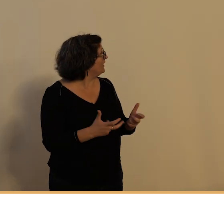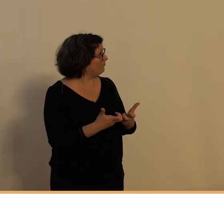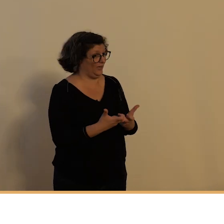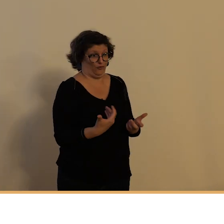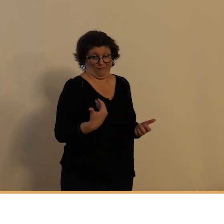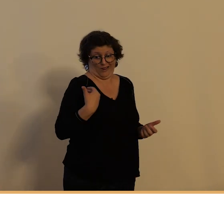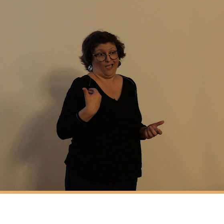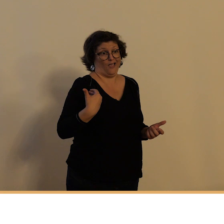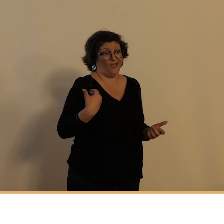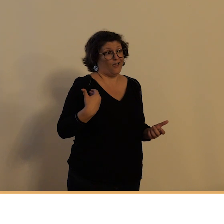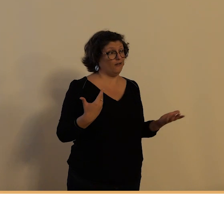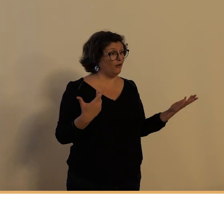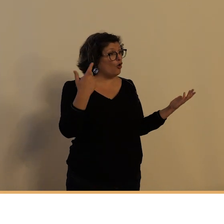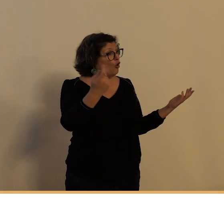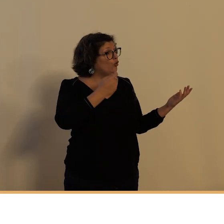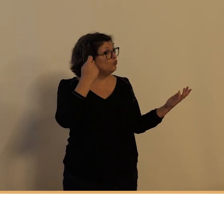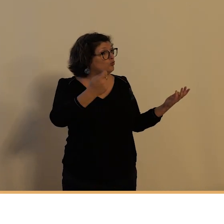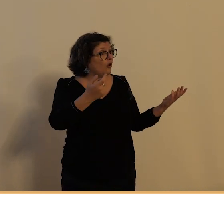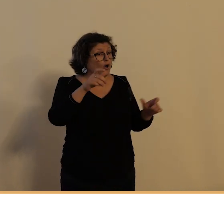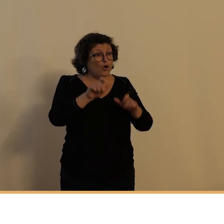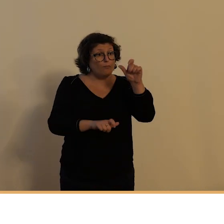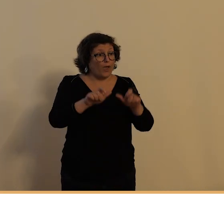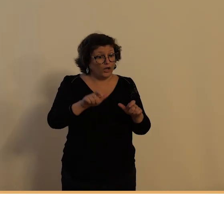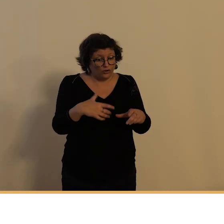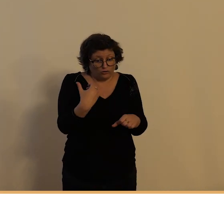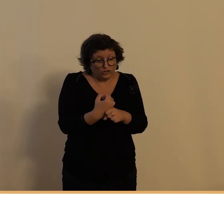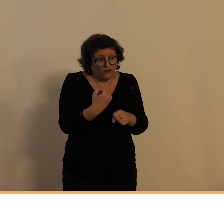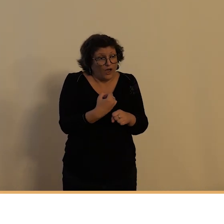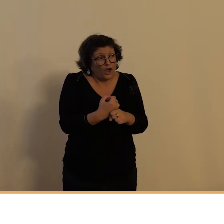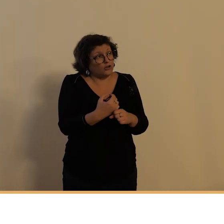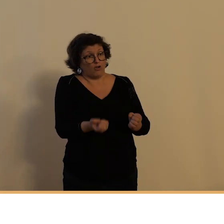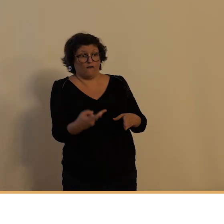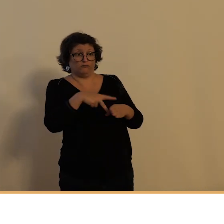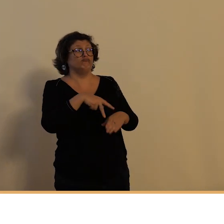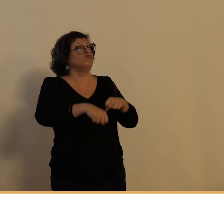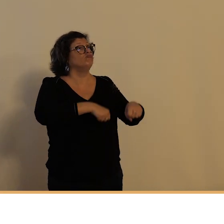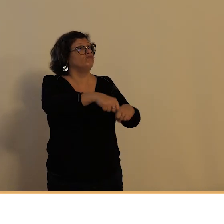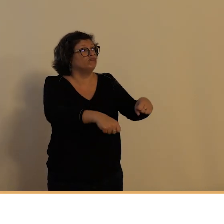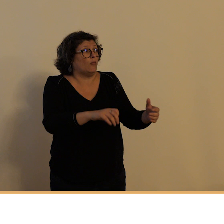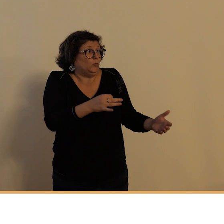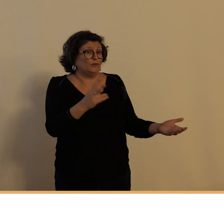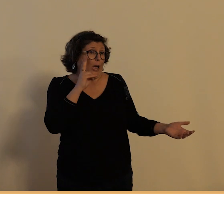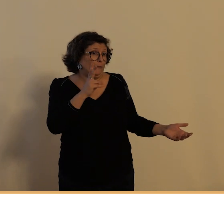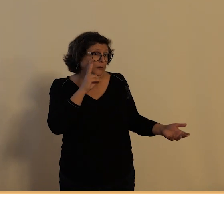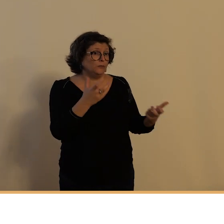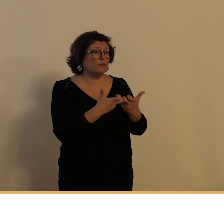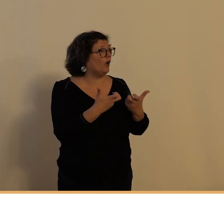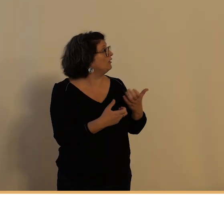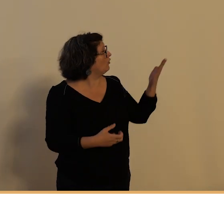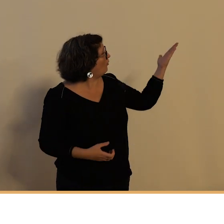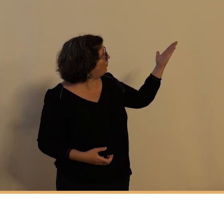travailler à vélo à Tours c'est devenu quelque chose de quotidien et l'on voit effectivement ici sur le pont du Président Wollison